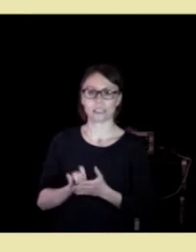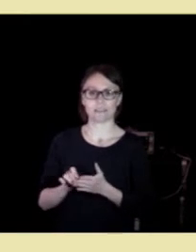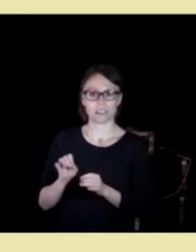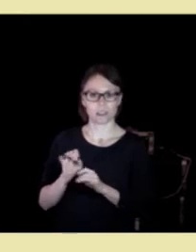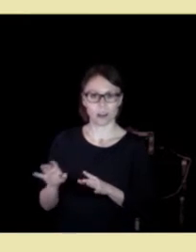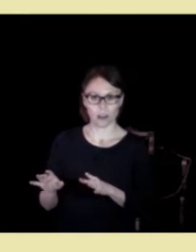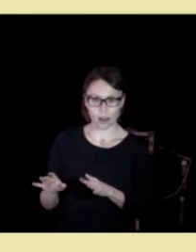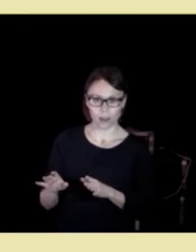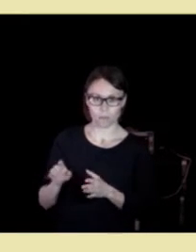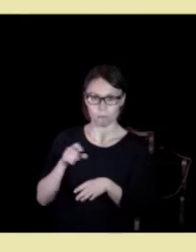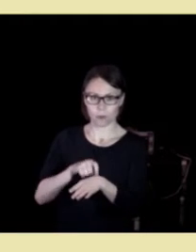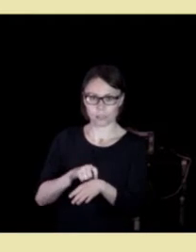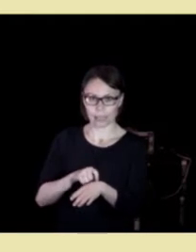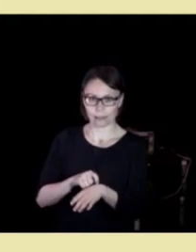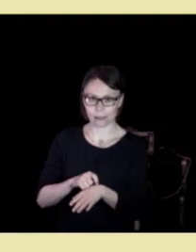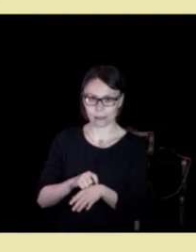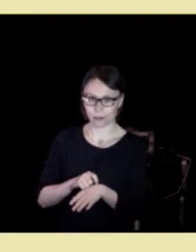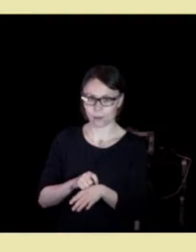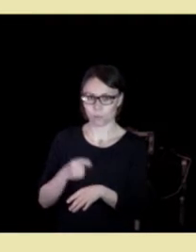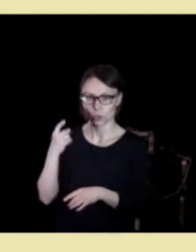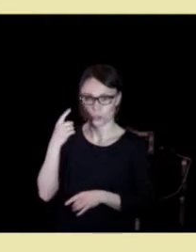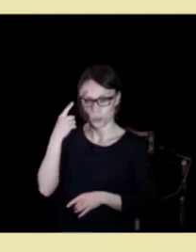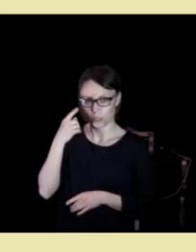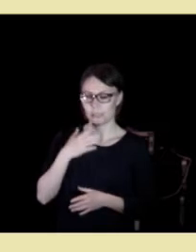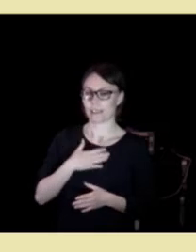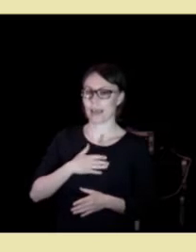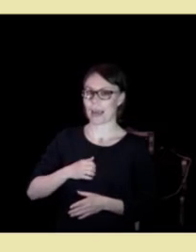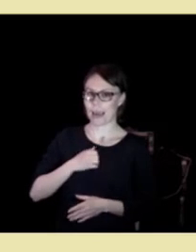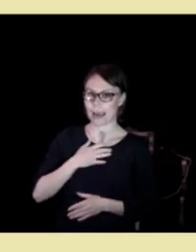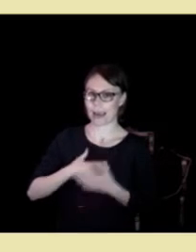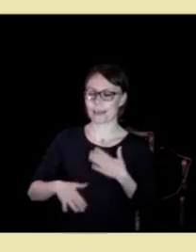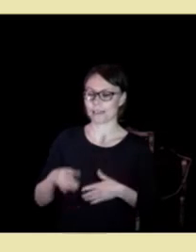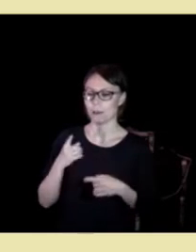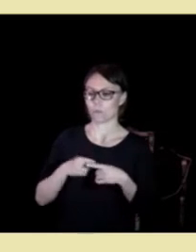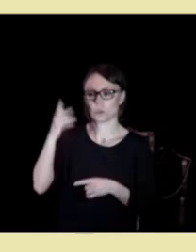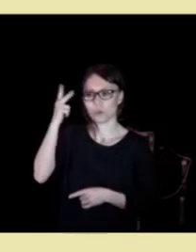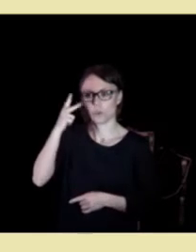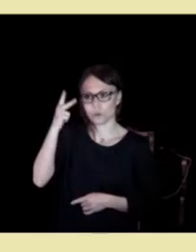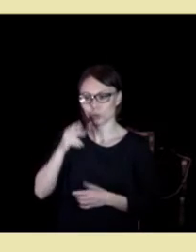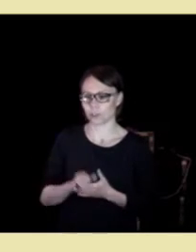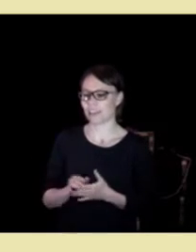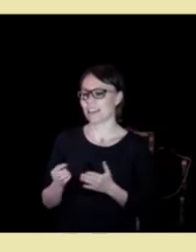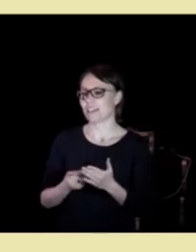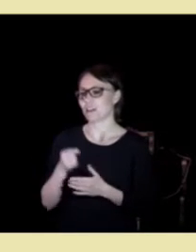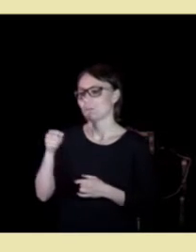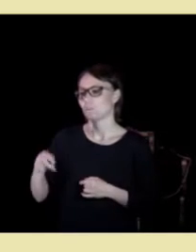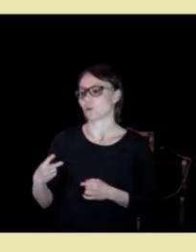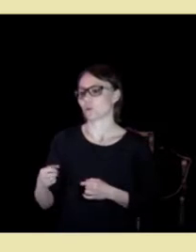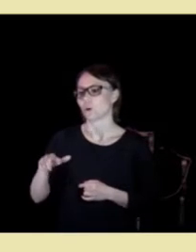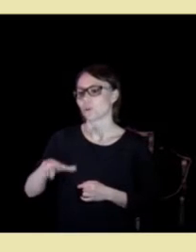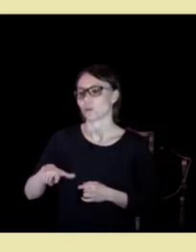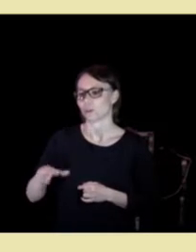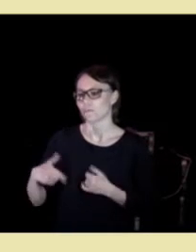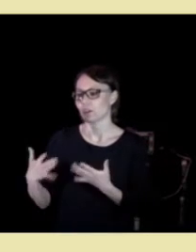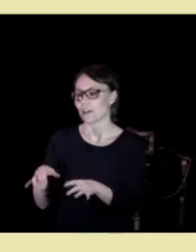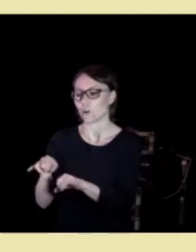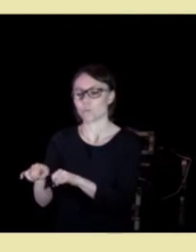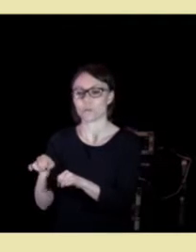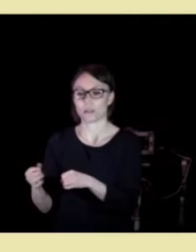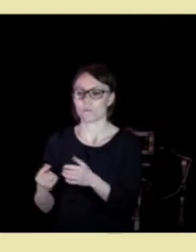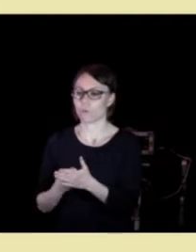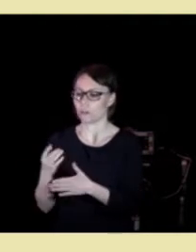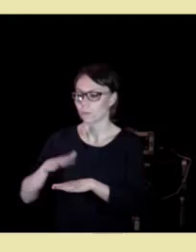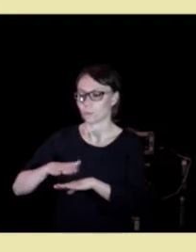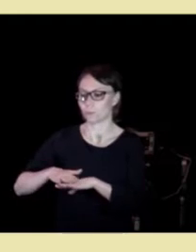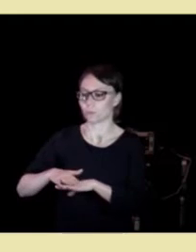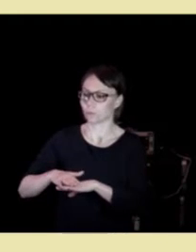psykiske helse og rus. Det vil vi gjøre tidligst i 2017 for å gi kommunene muligheten til å